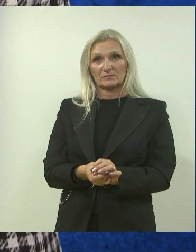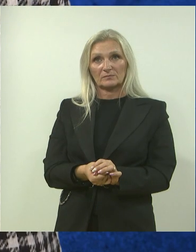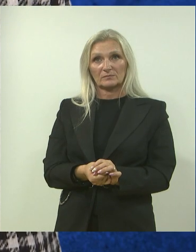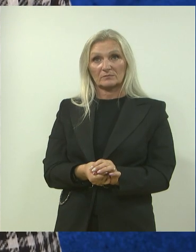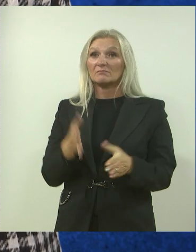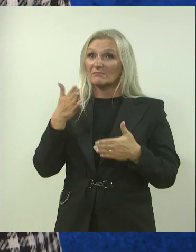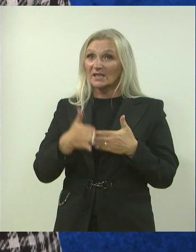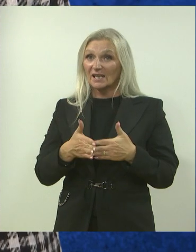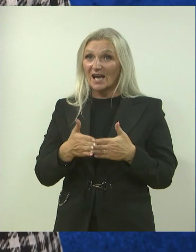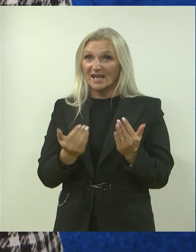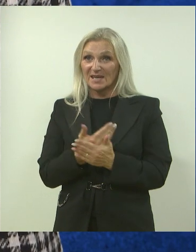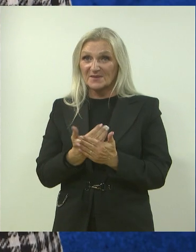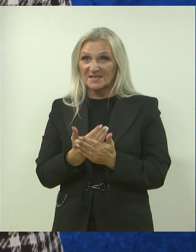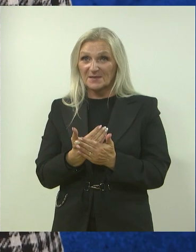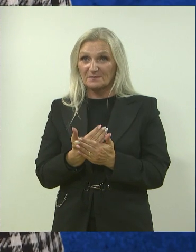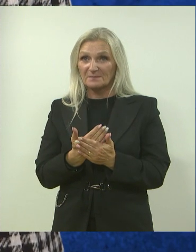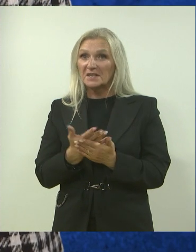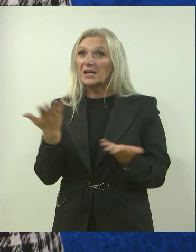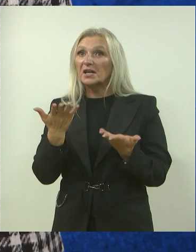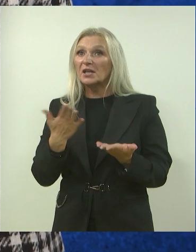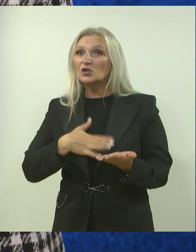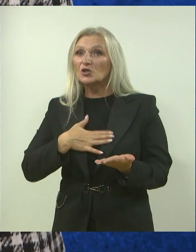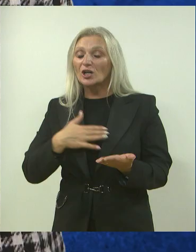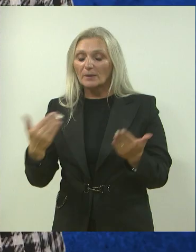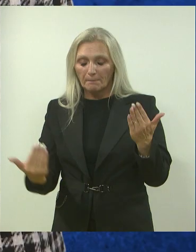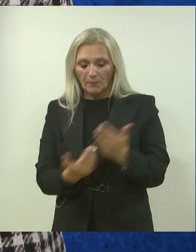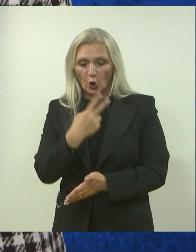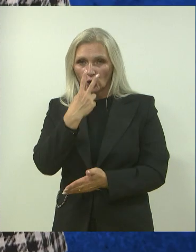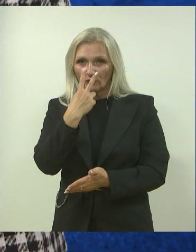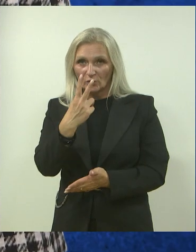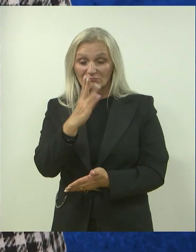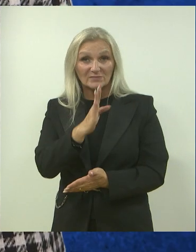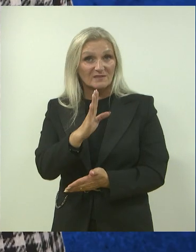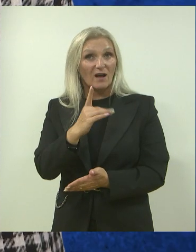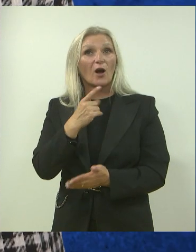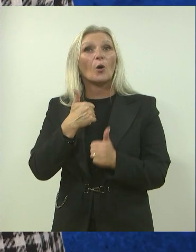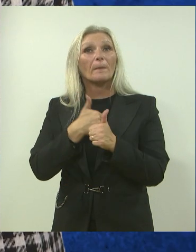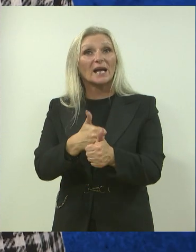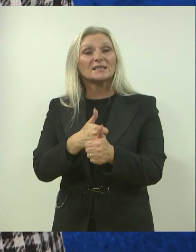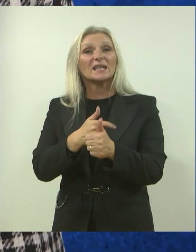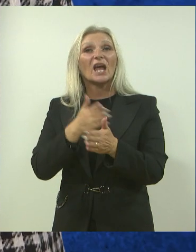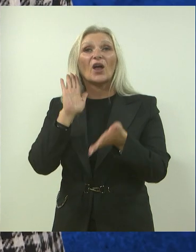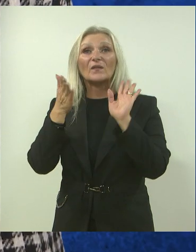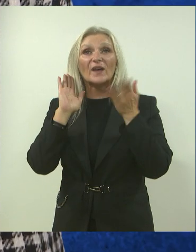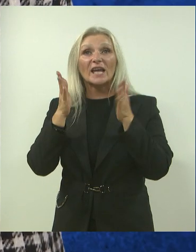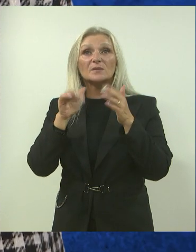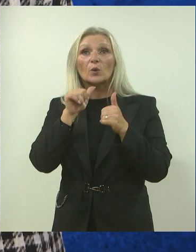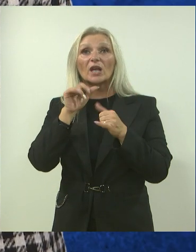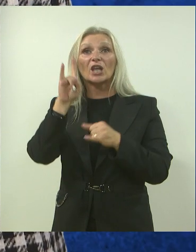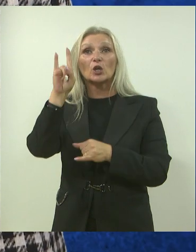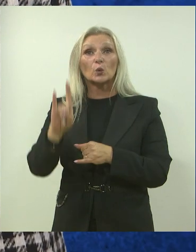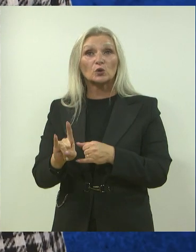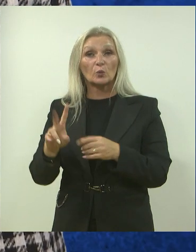Došli smo do kraja emisije. Ako neki od priloga želite pogledati ponovno, svakako nas zapratite na Facebook stranici i YouTube